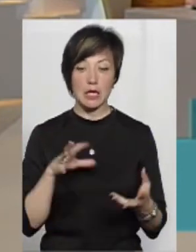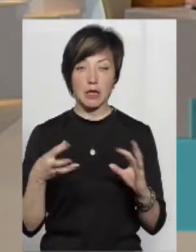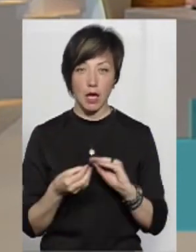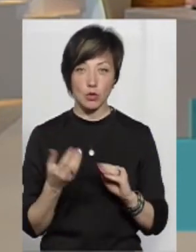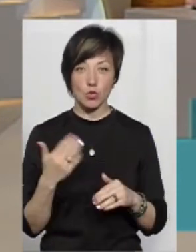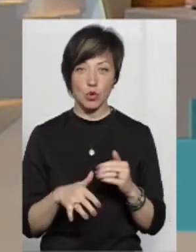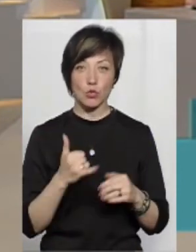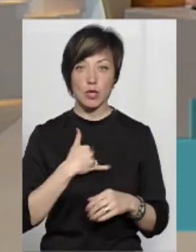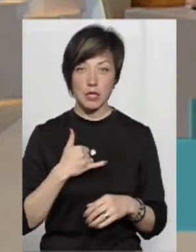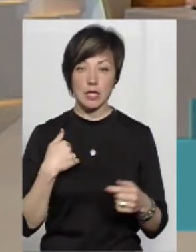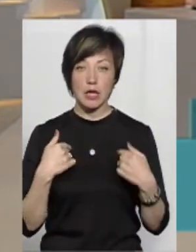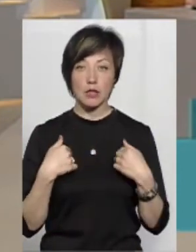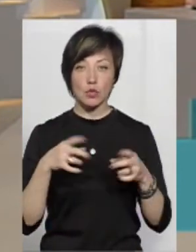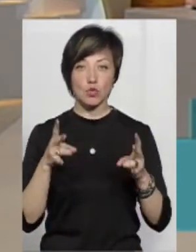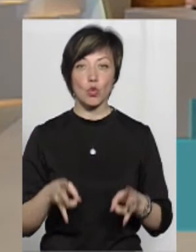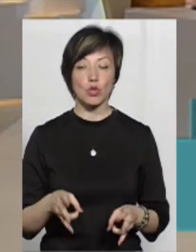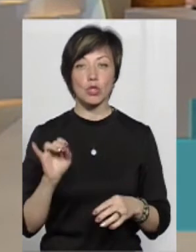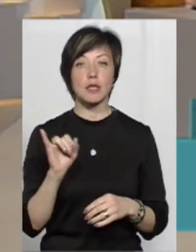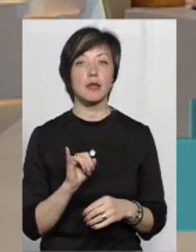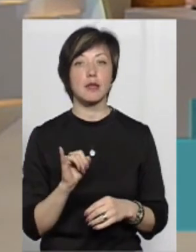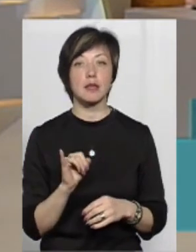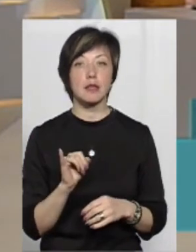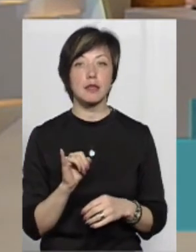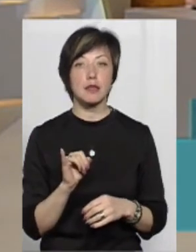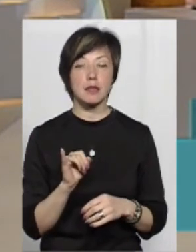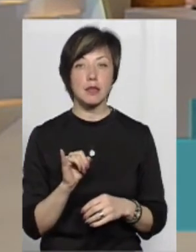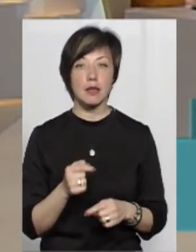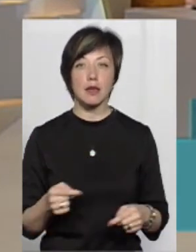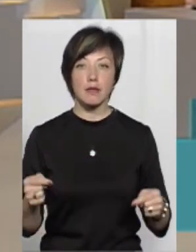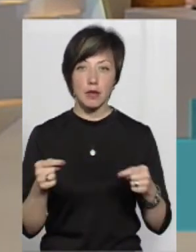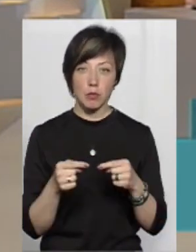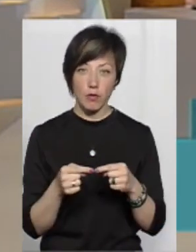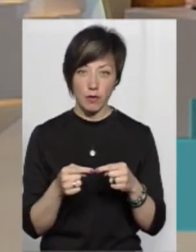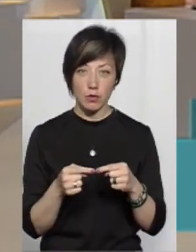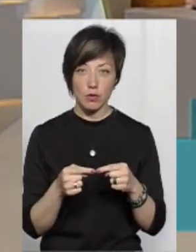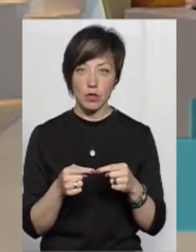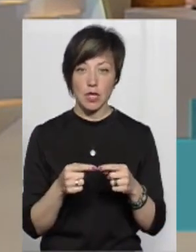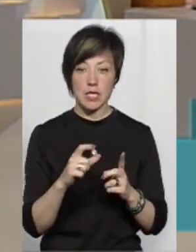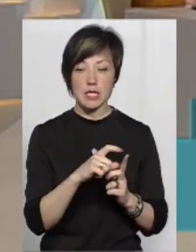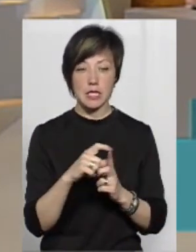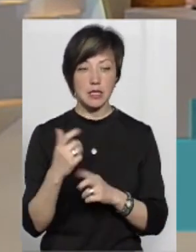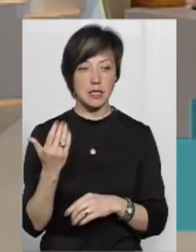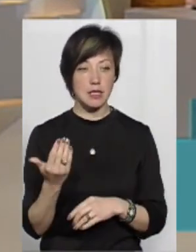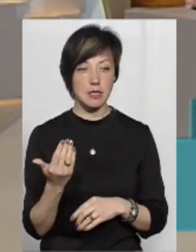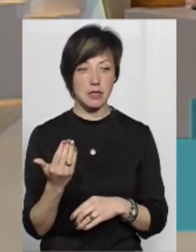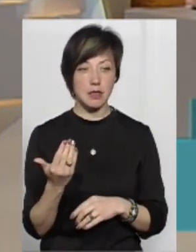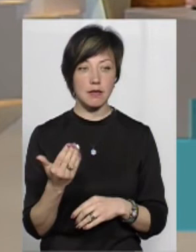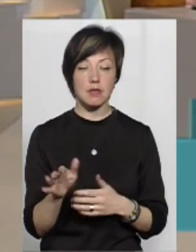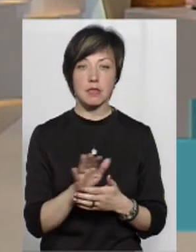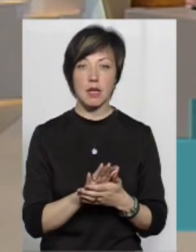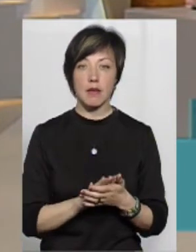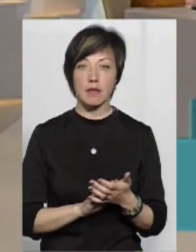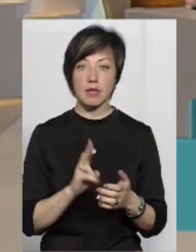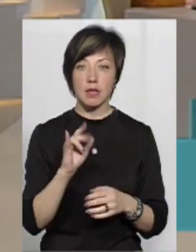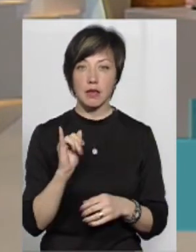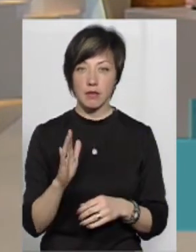наслідки вже в нас, є тілесні ушкодження, і, відповідно, зі слів заявників,